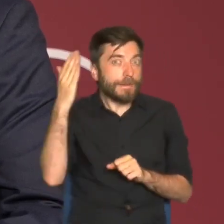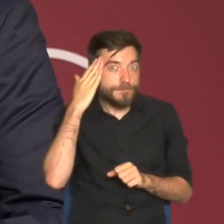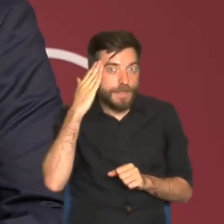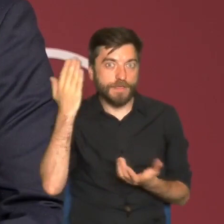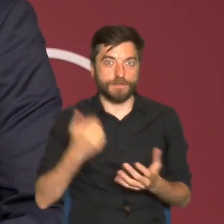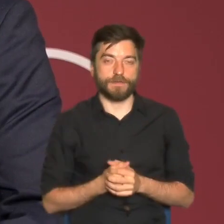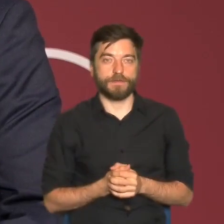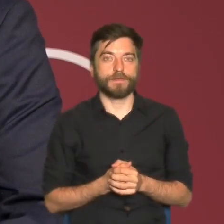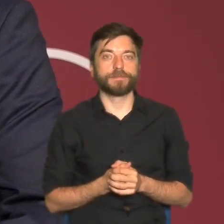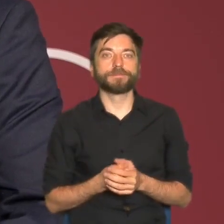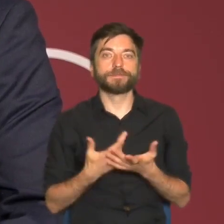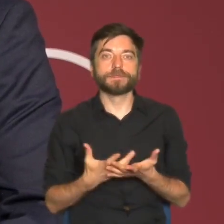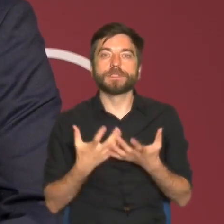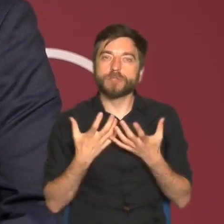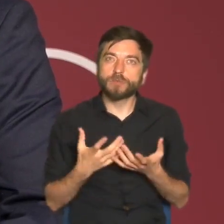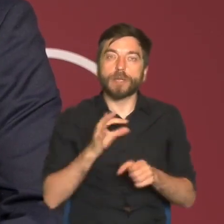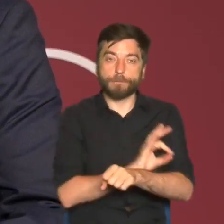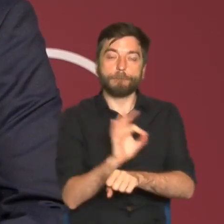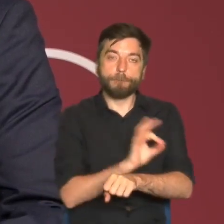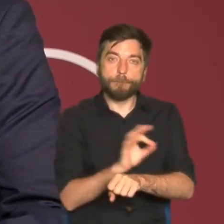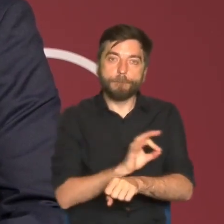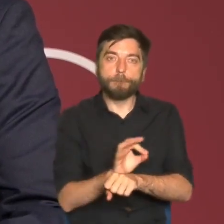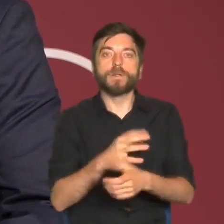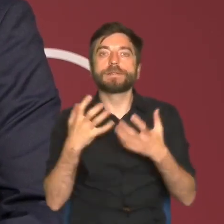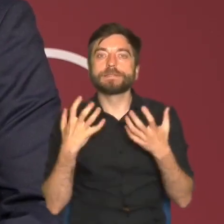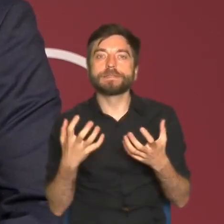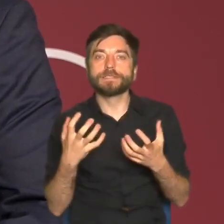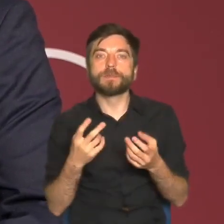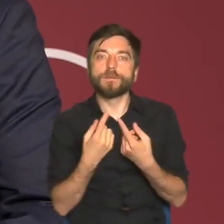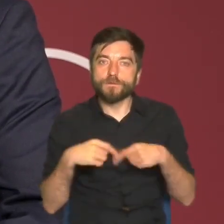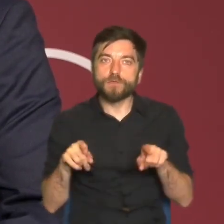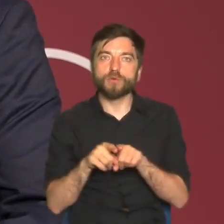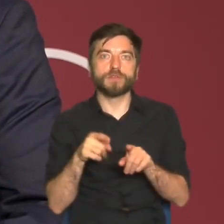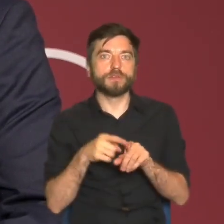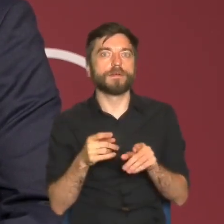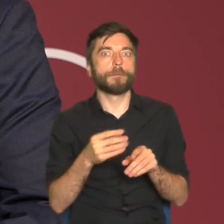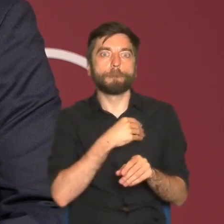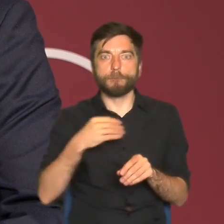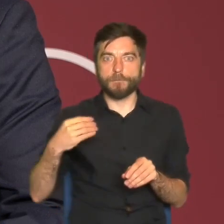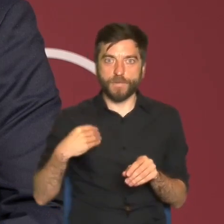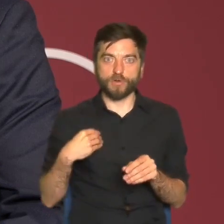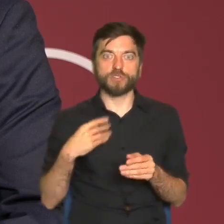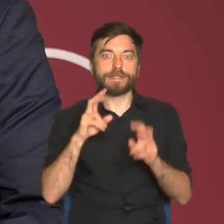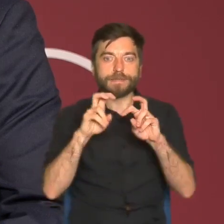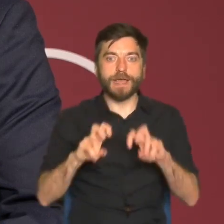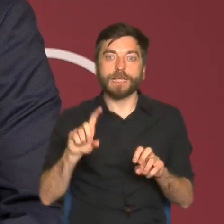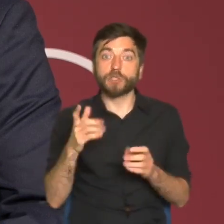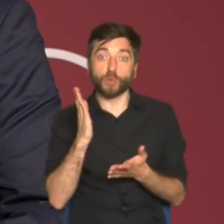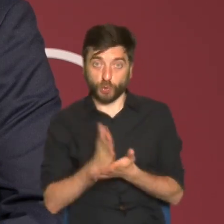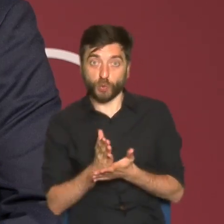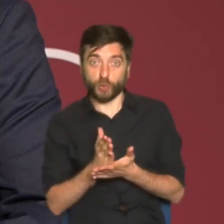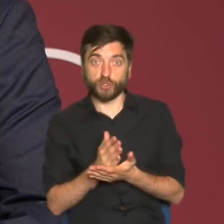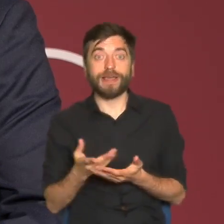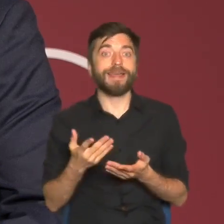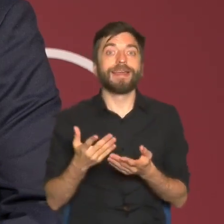Tak wyszliśmy z założenia, przystępując do tego projektu, że popatrzyliśmy, co w Polsce zostało przebadane i jakie są dane